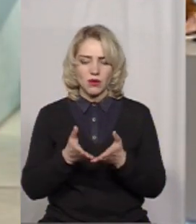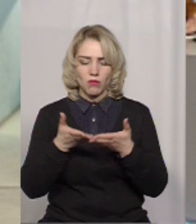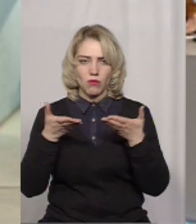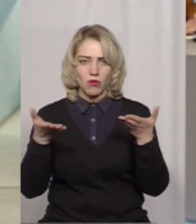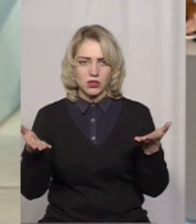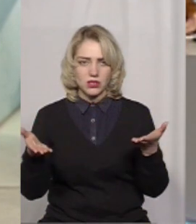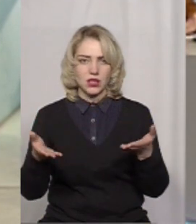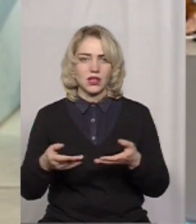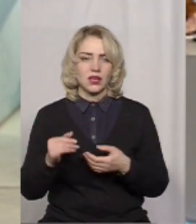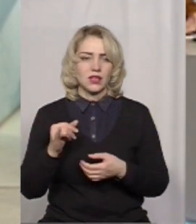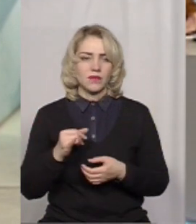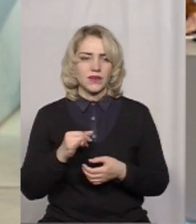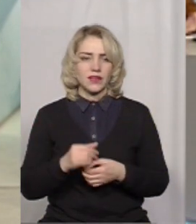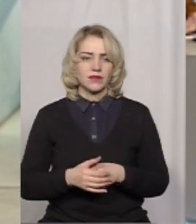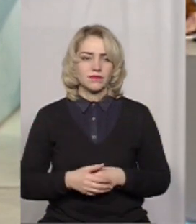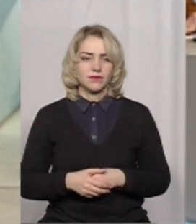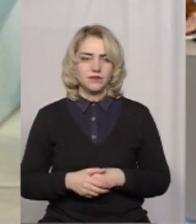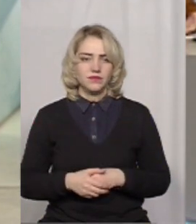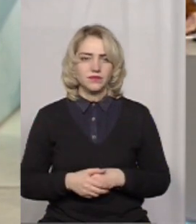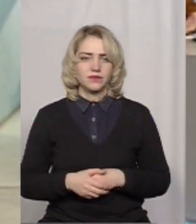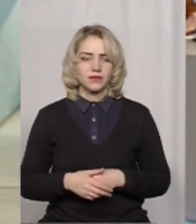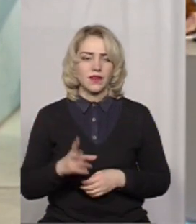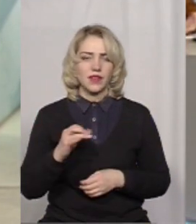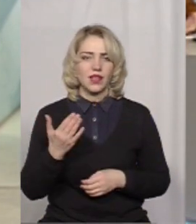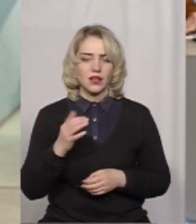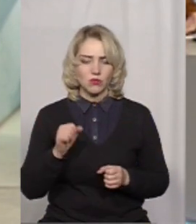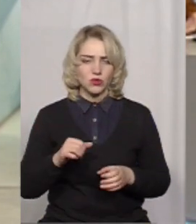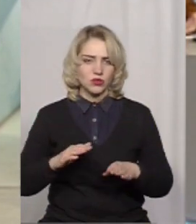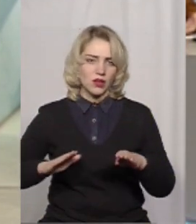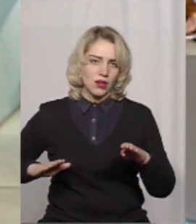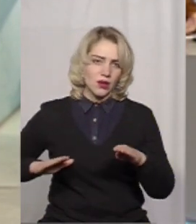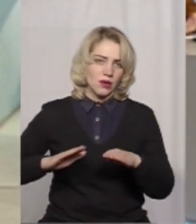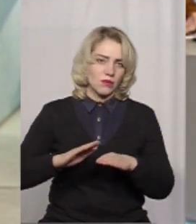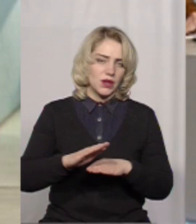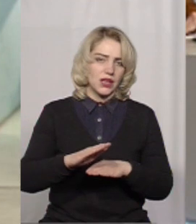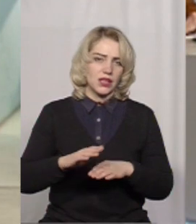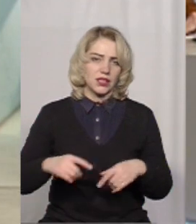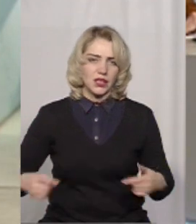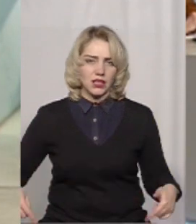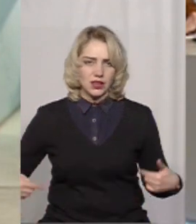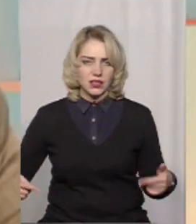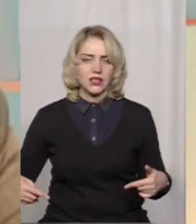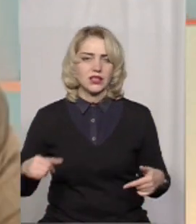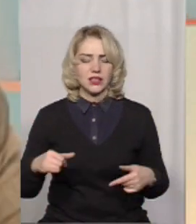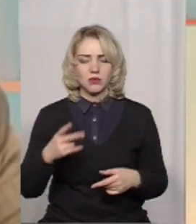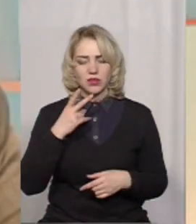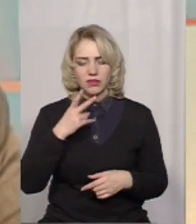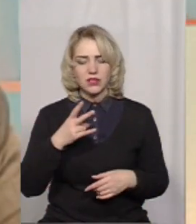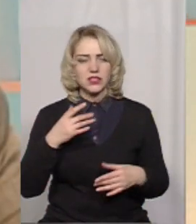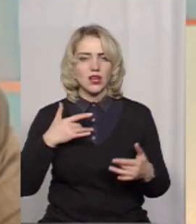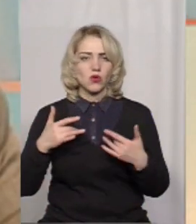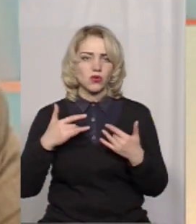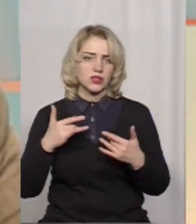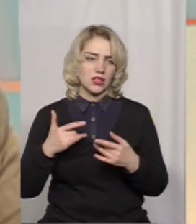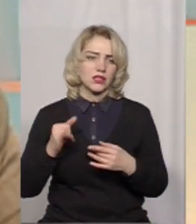помост, на який вони можуть приїхати і подивитися концерт. І таким чином залучитися так